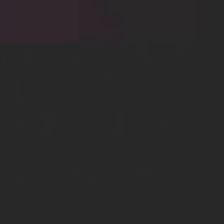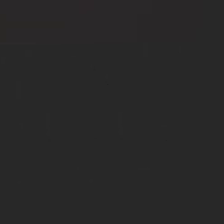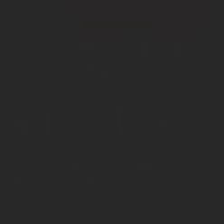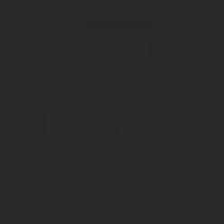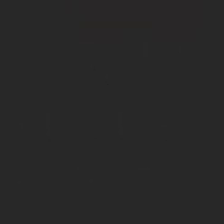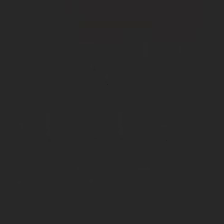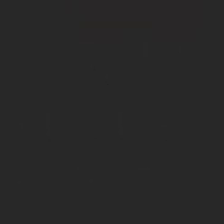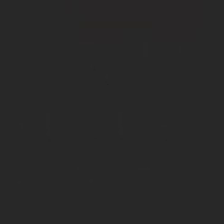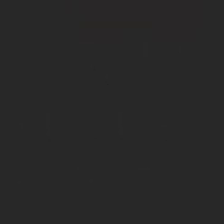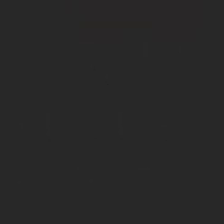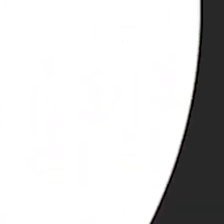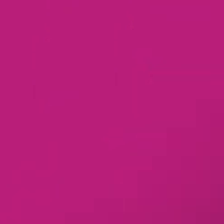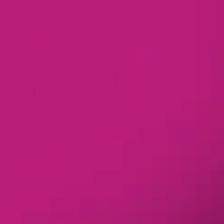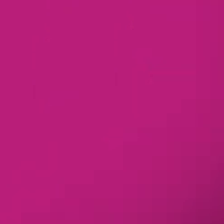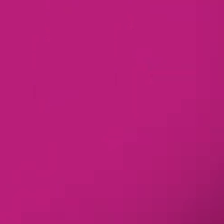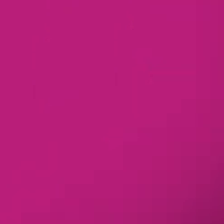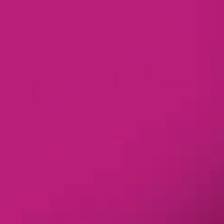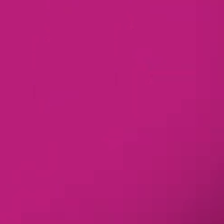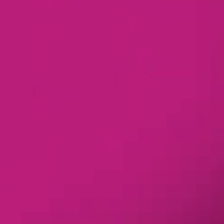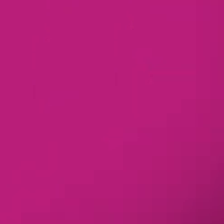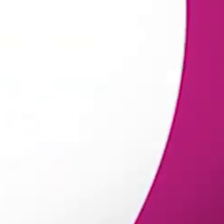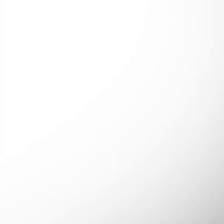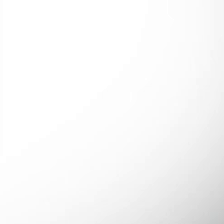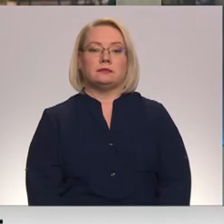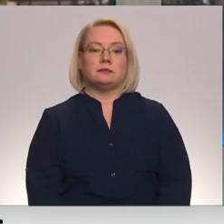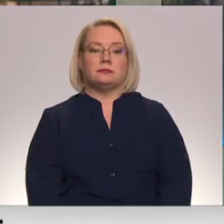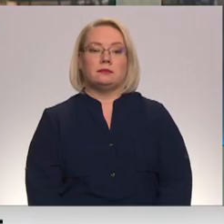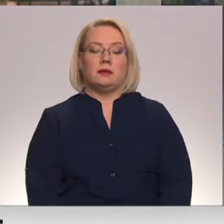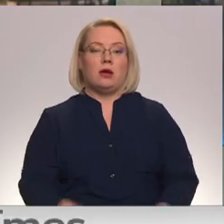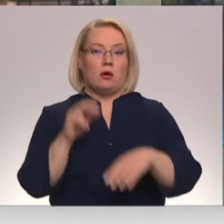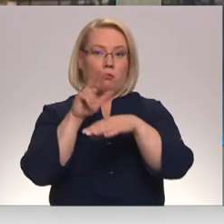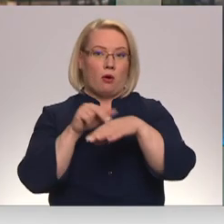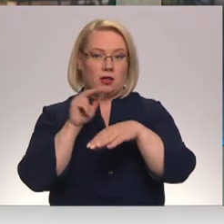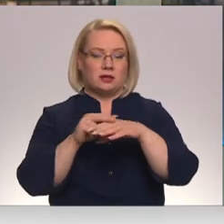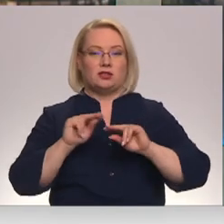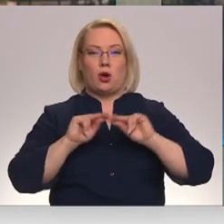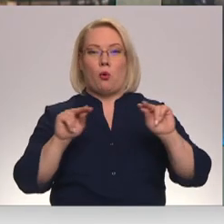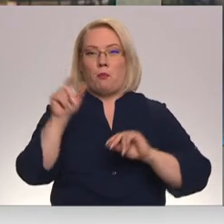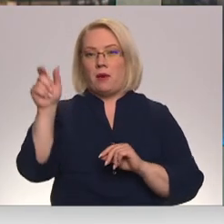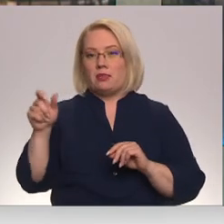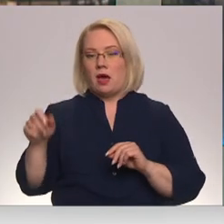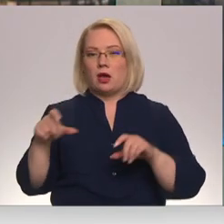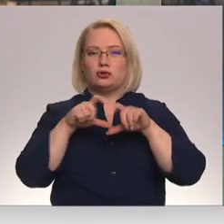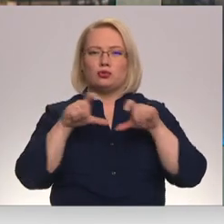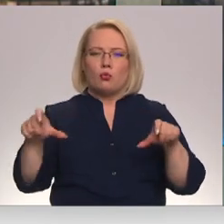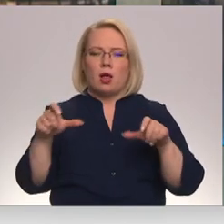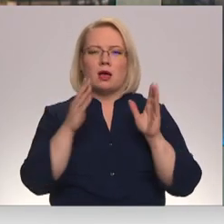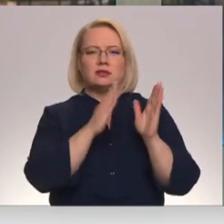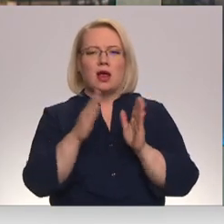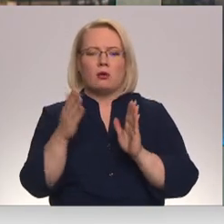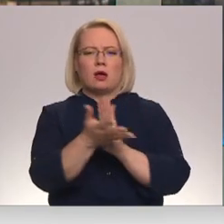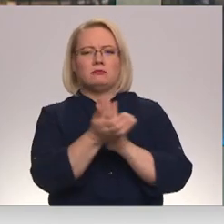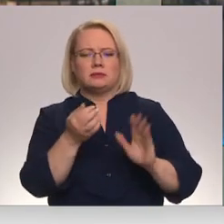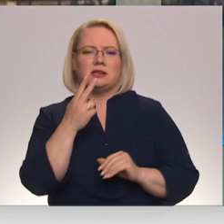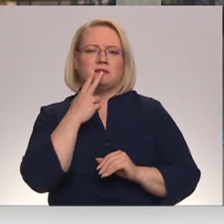Re! Viss ēters ir te! Policija un pedagogi mācību iestādēs regulāri izņem dažādu